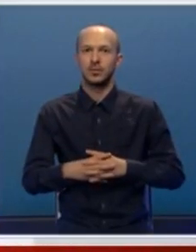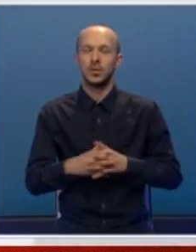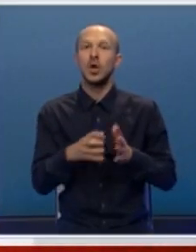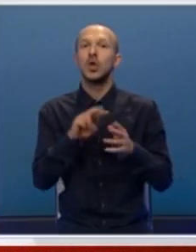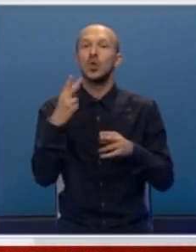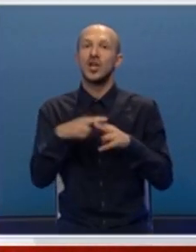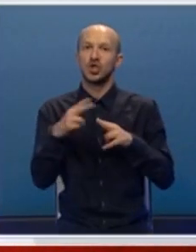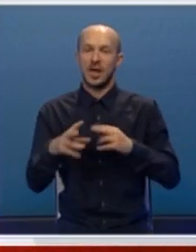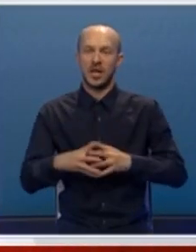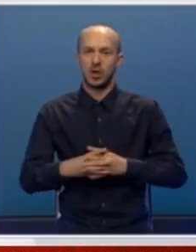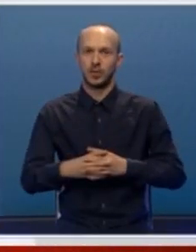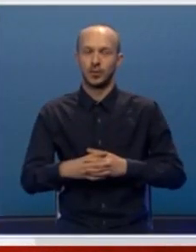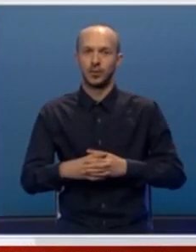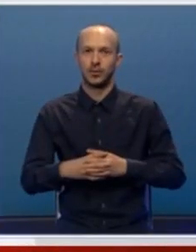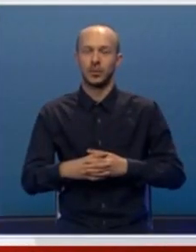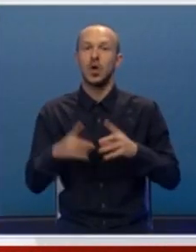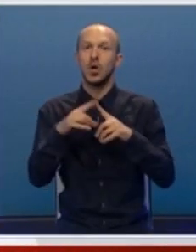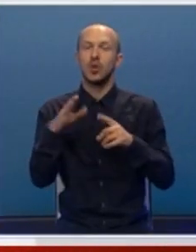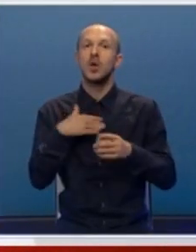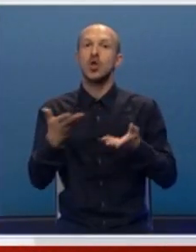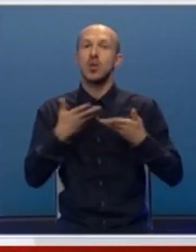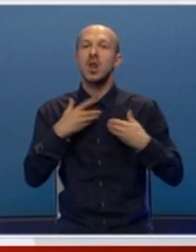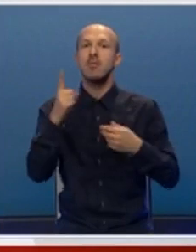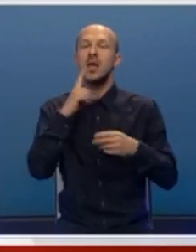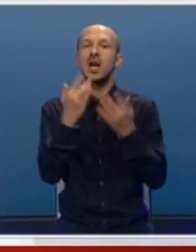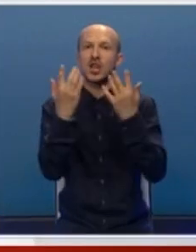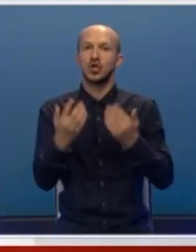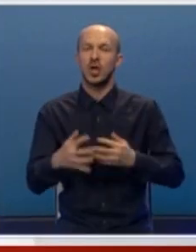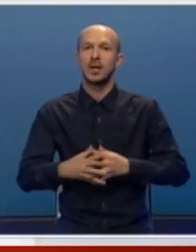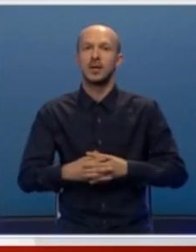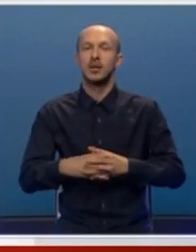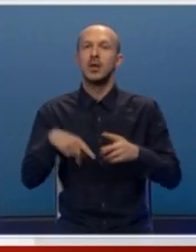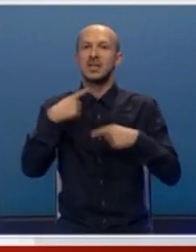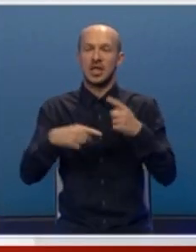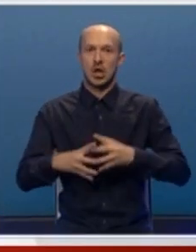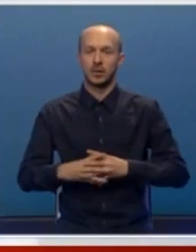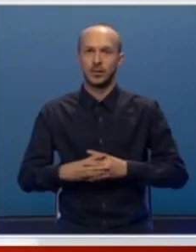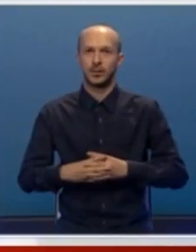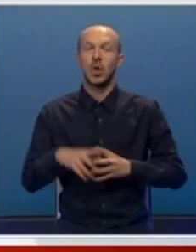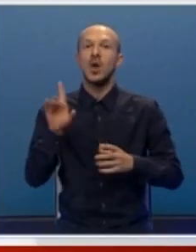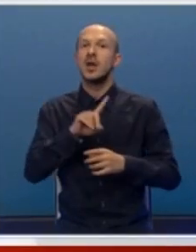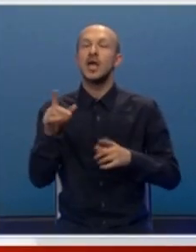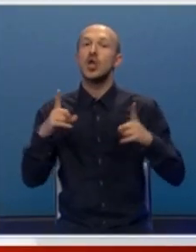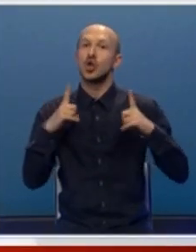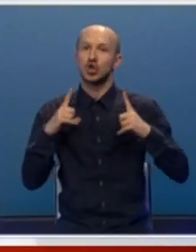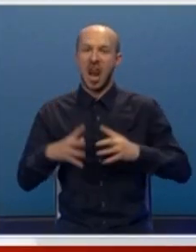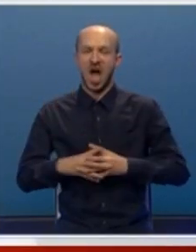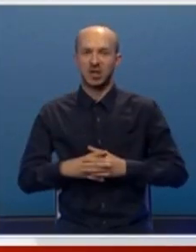rješenje. To mi je dobila majka rješenje, majka omule, pa sam je ona slijedio. Ona nije točkala,